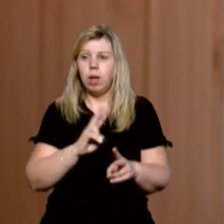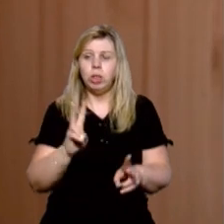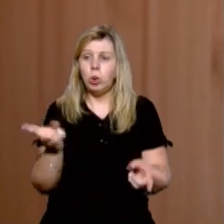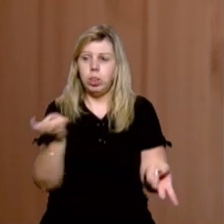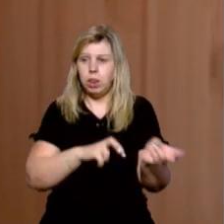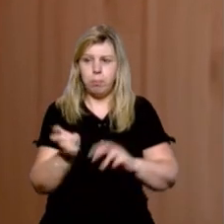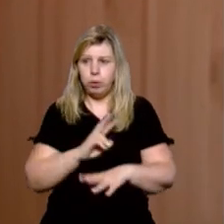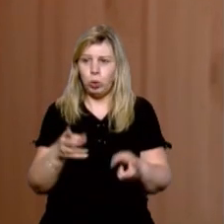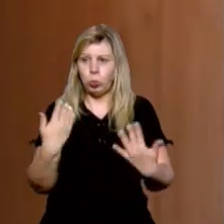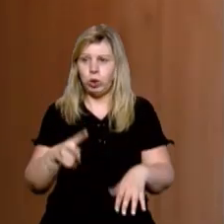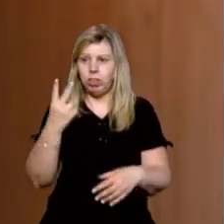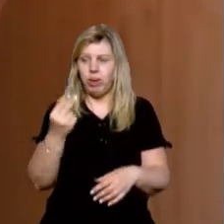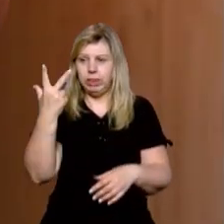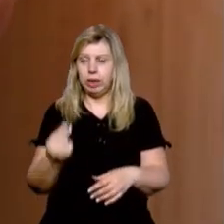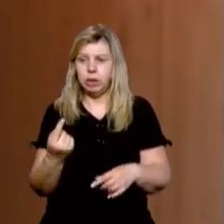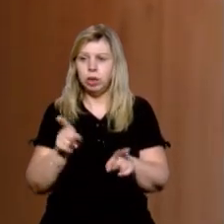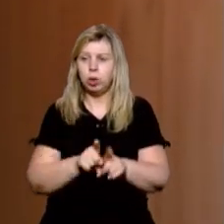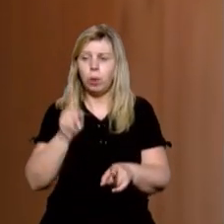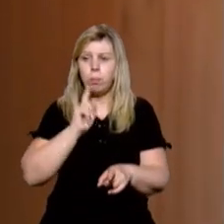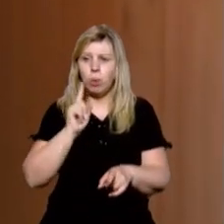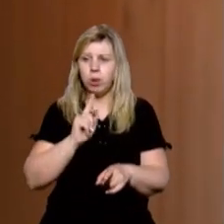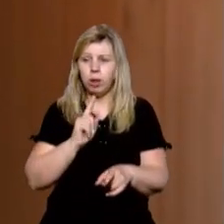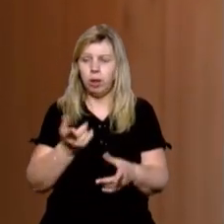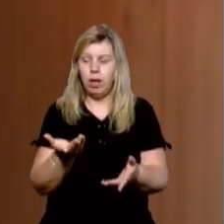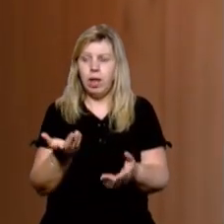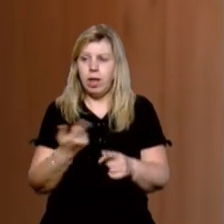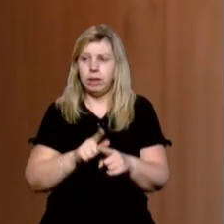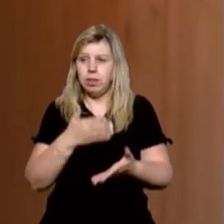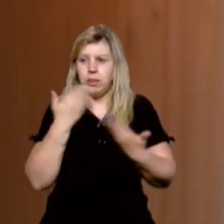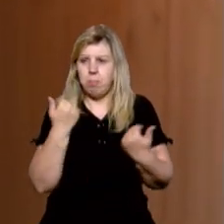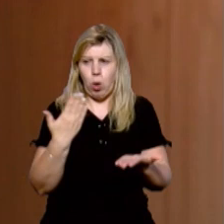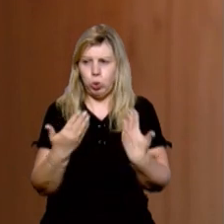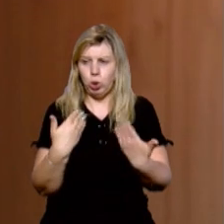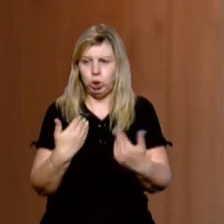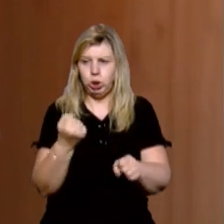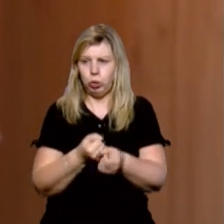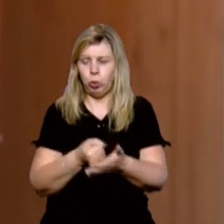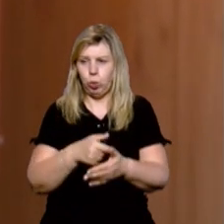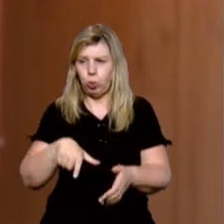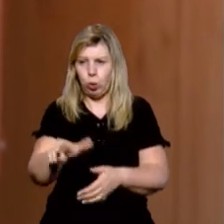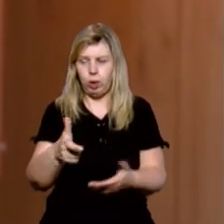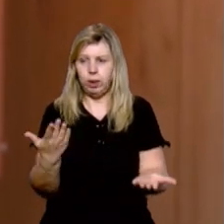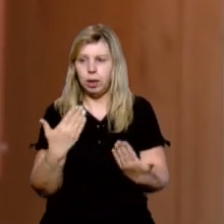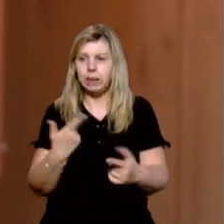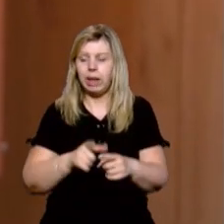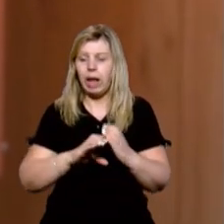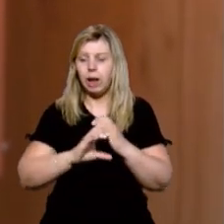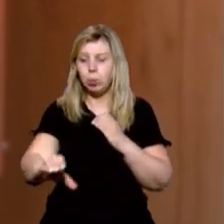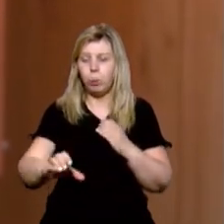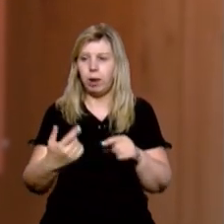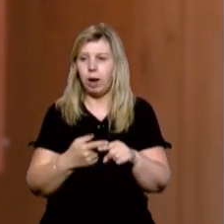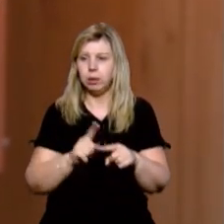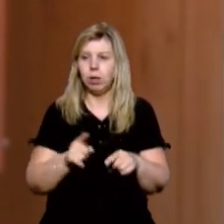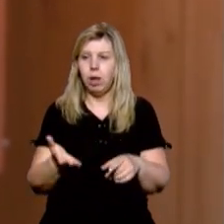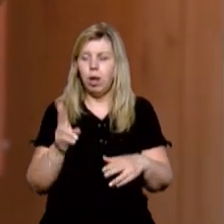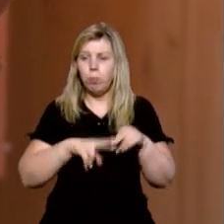не прийшов, він займався через 2-3 дні. А то ті покрички, то каналізація, то немає відношення до дороги абсолютно ніякого. То є каналізація, а то